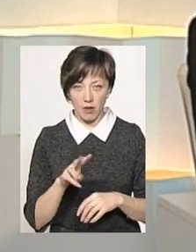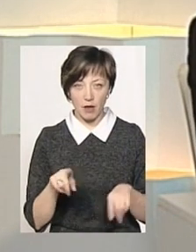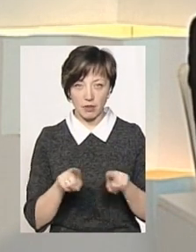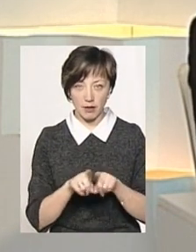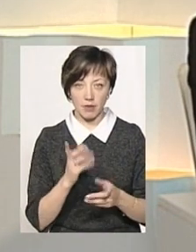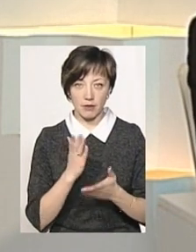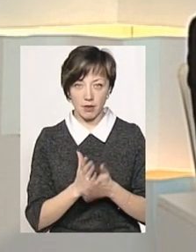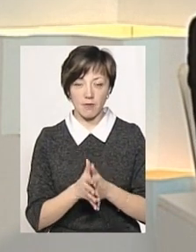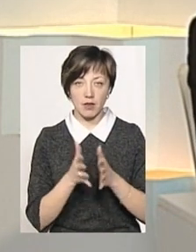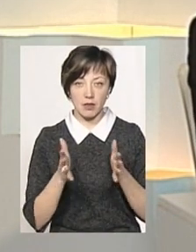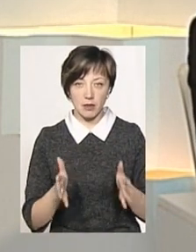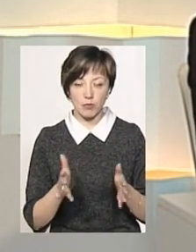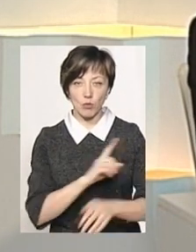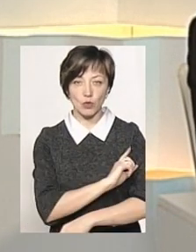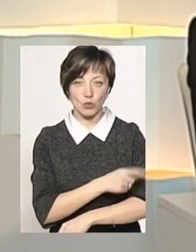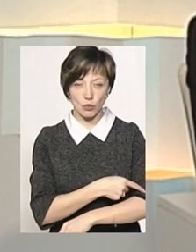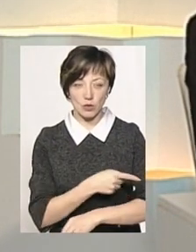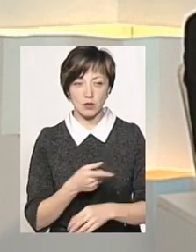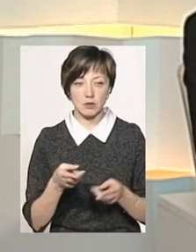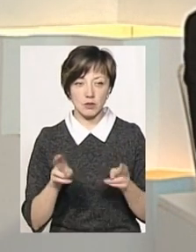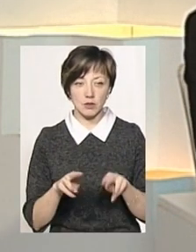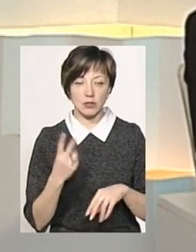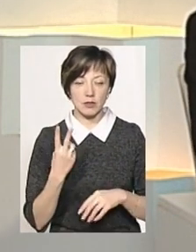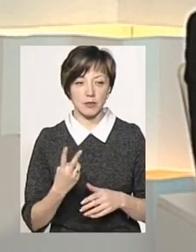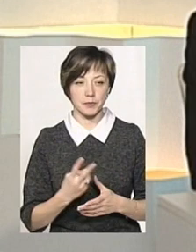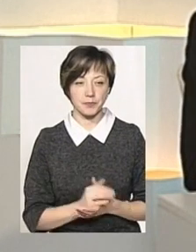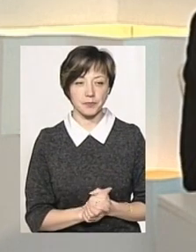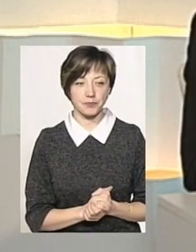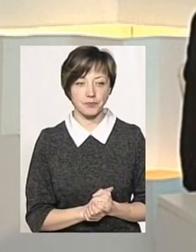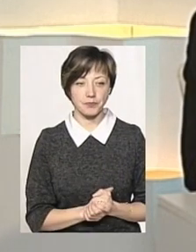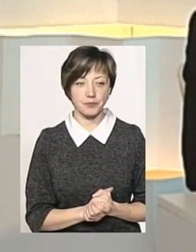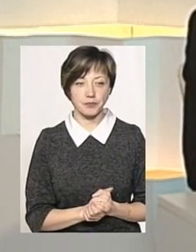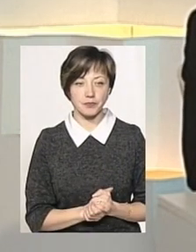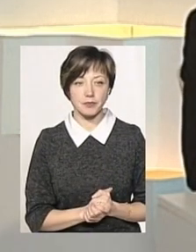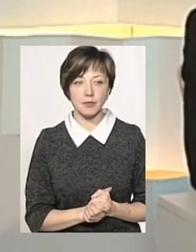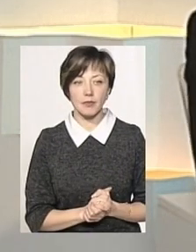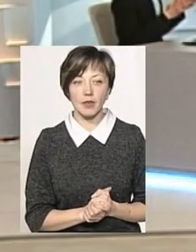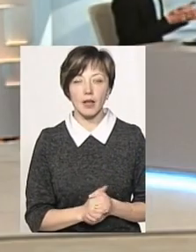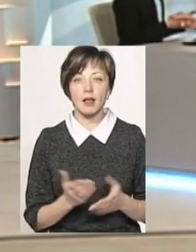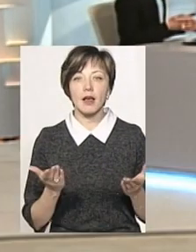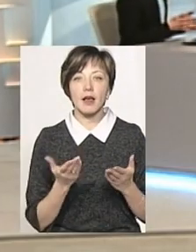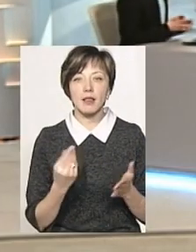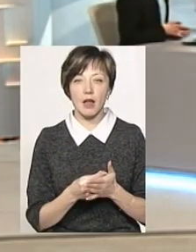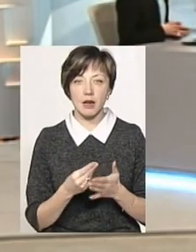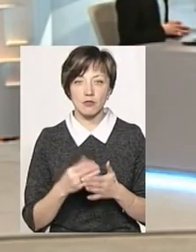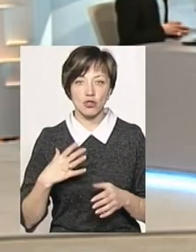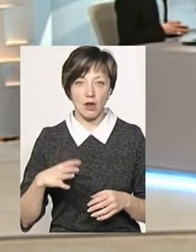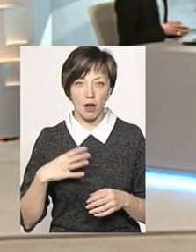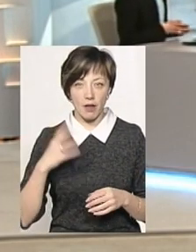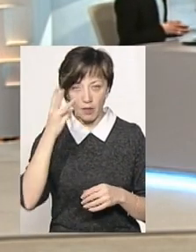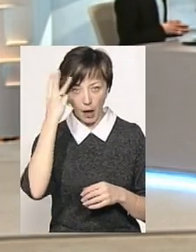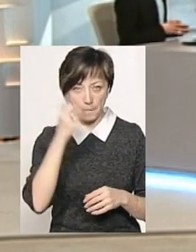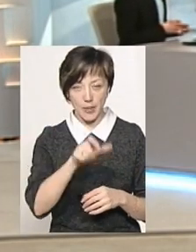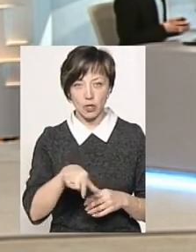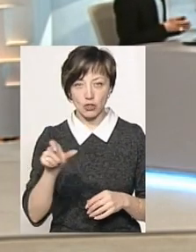говорити. таких підприємства великих, так потужних, в нашій області лишилося тільки два. Ага. Пане Володимире, який же тариф чекає